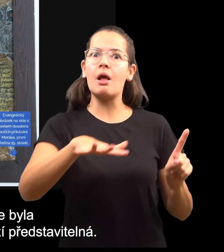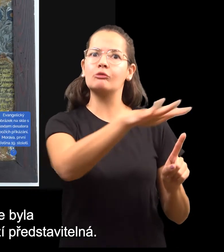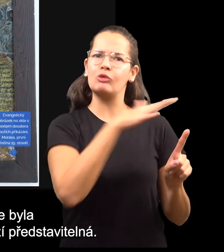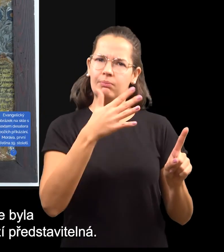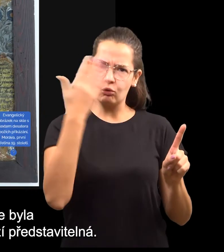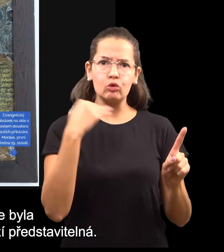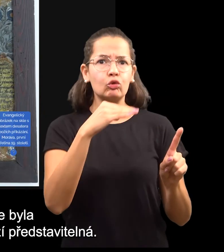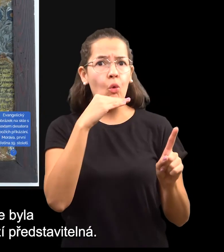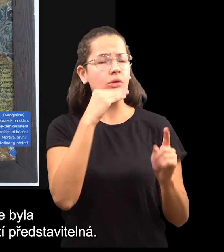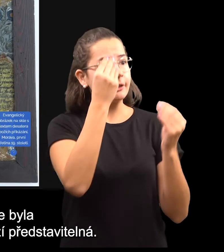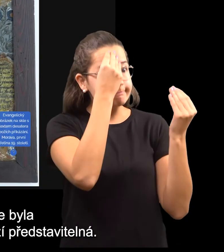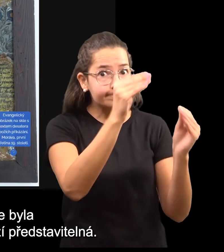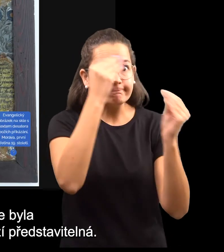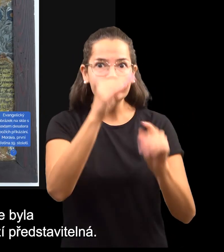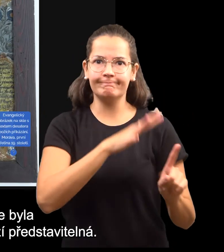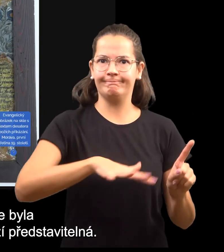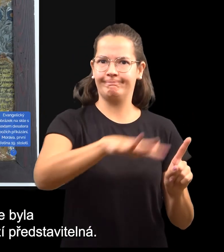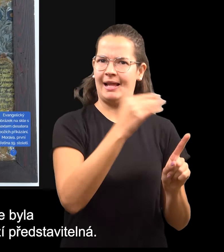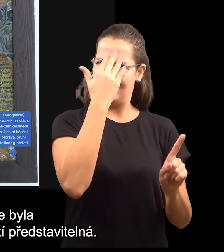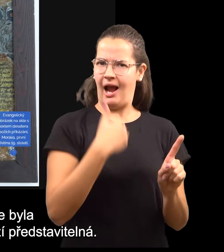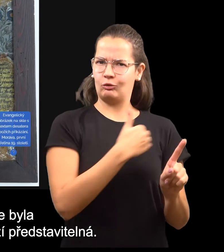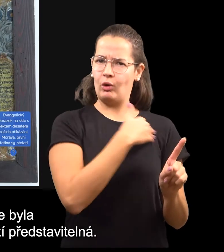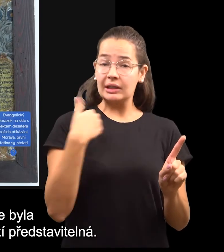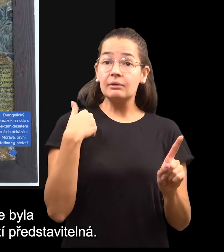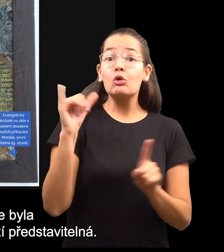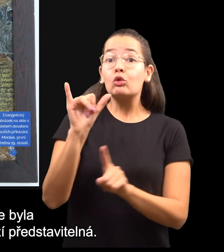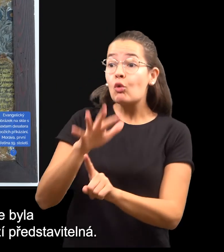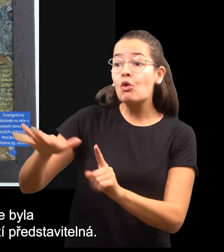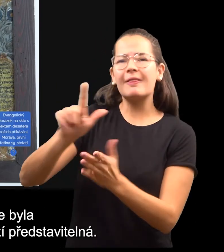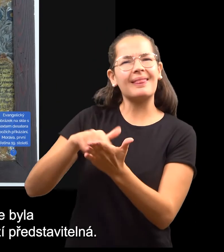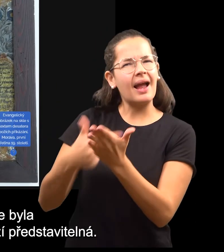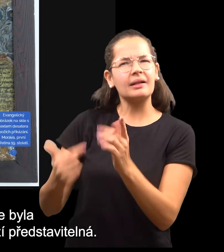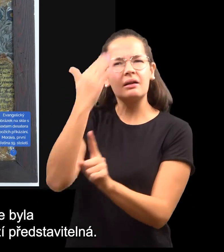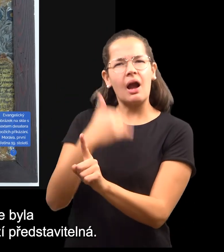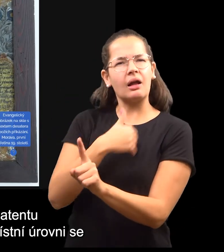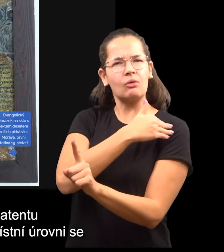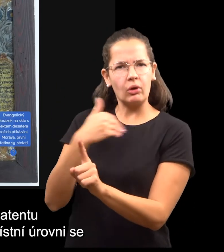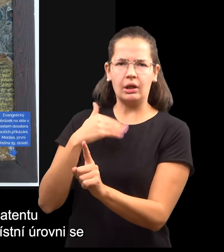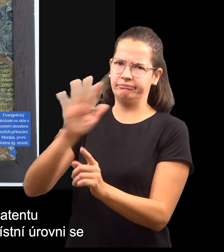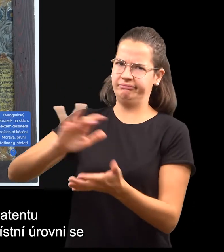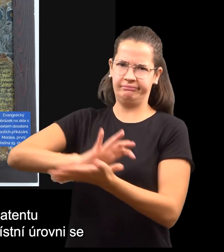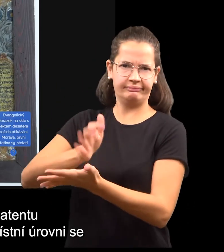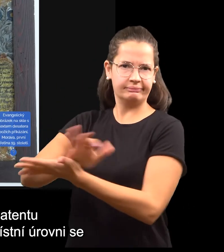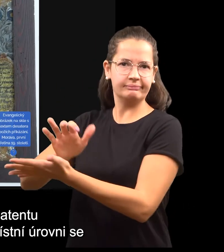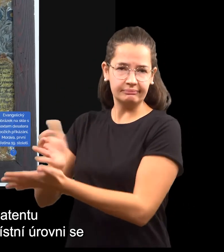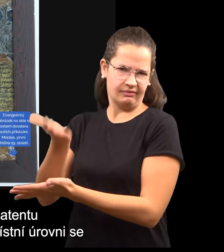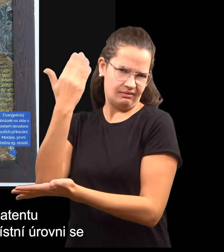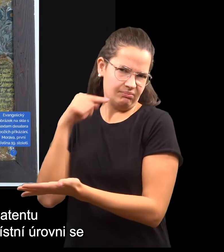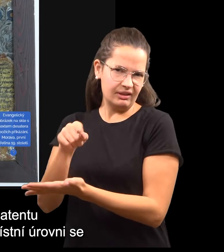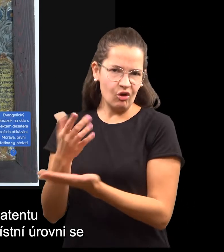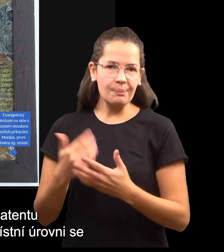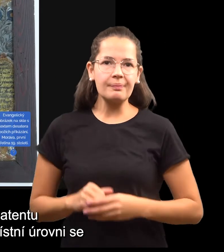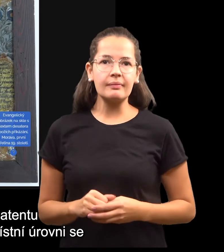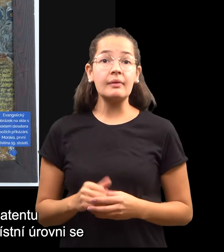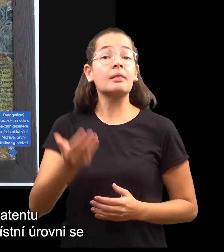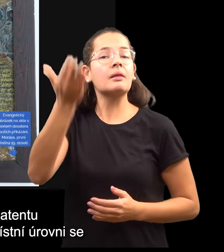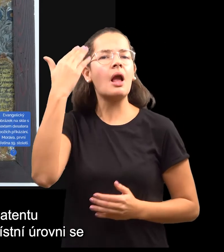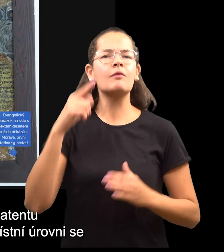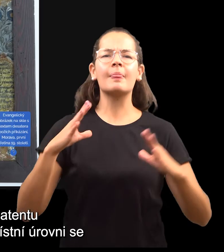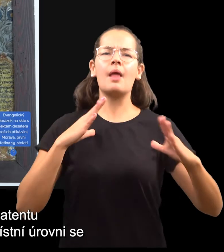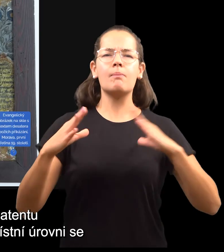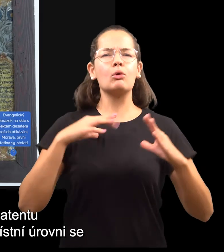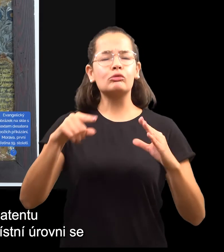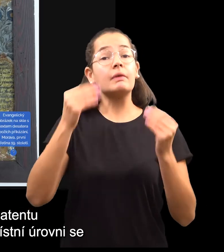Náboženská tolerance byla pro předmoderního člověka stěží představitelná. Vydání tolerančního patentu tak provázely